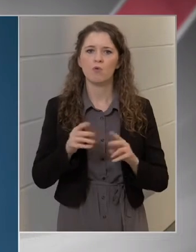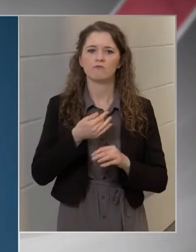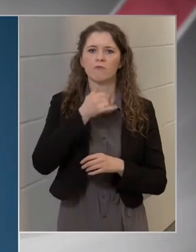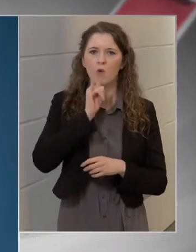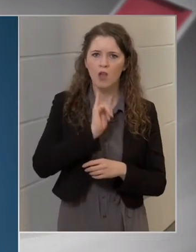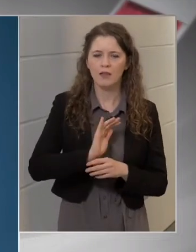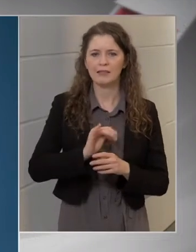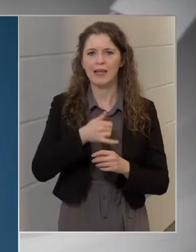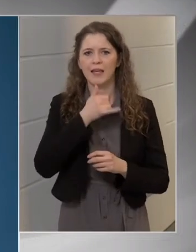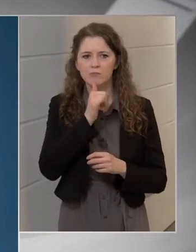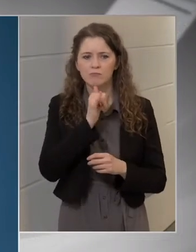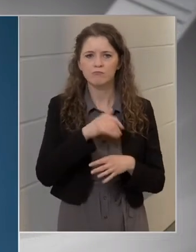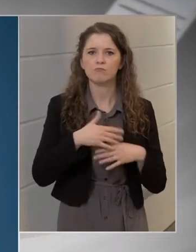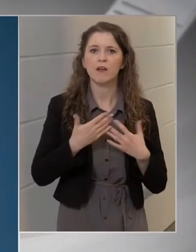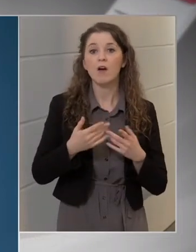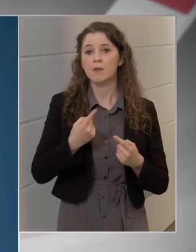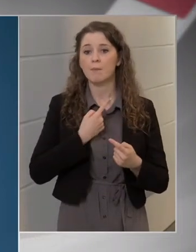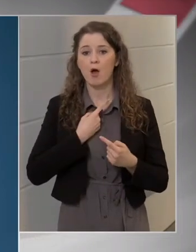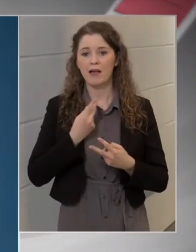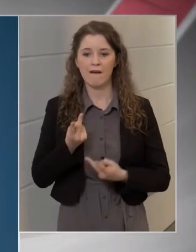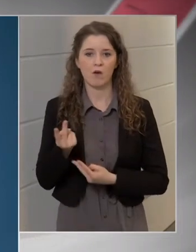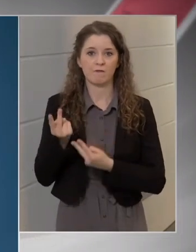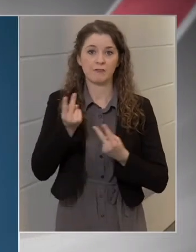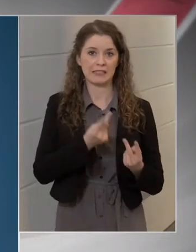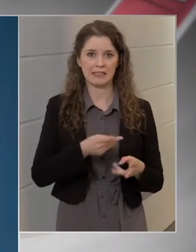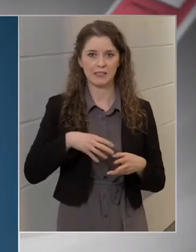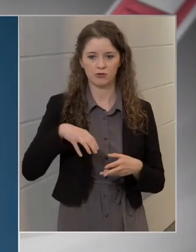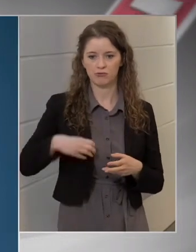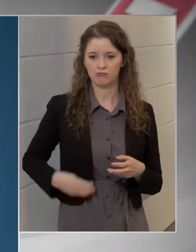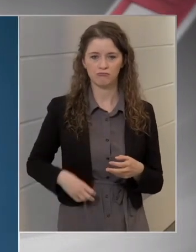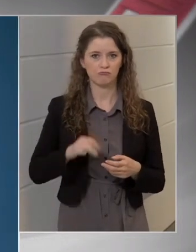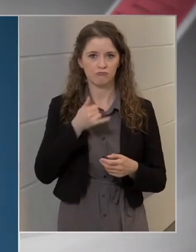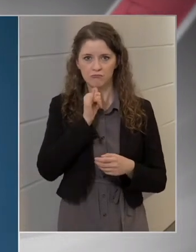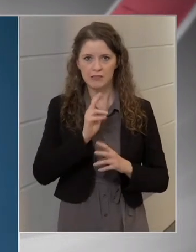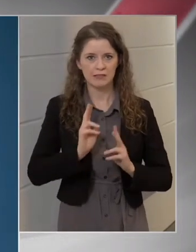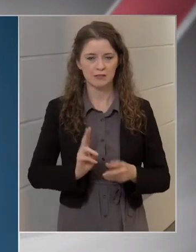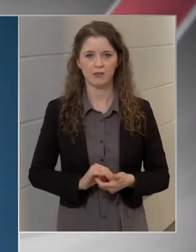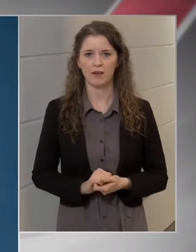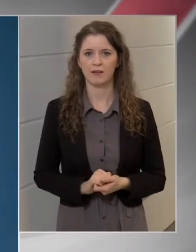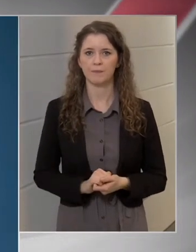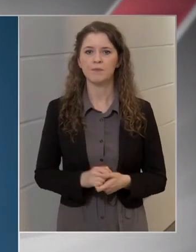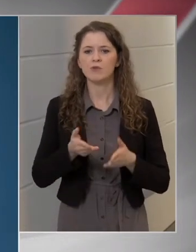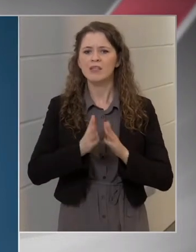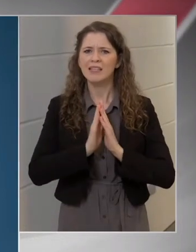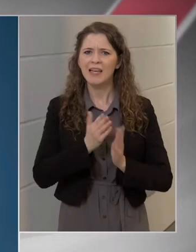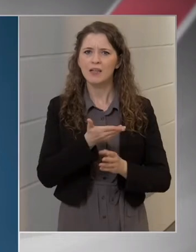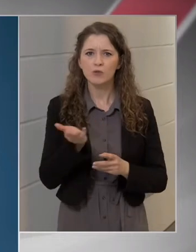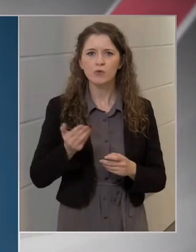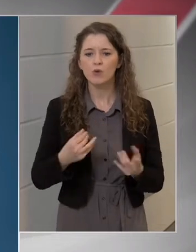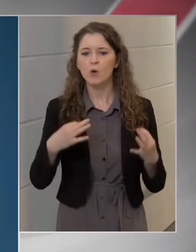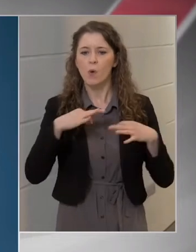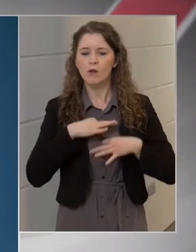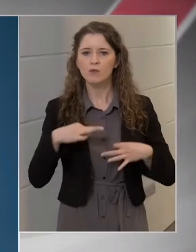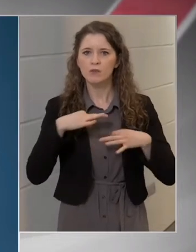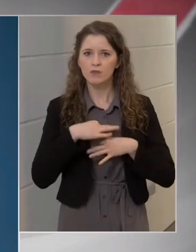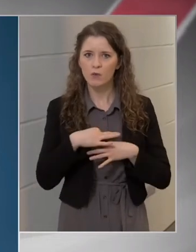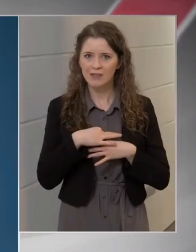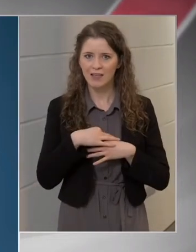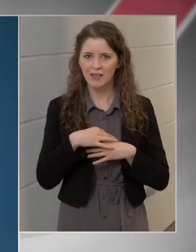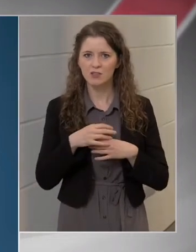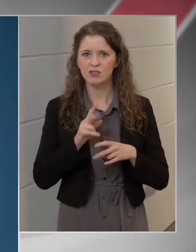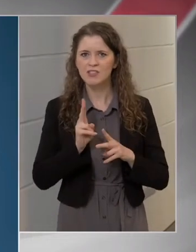folyadékot, akár vigyen is magával. Azt is kérjük, hogy az öltözködésénél is vegye